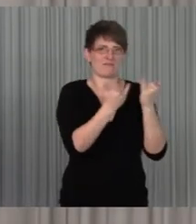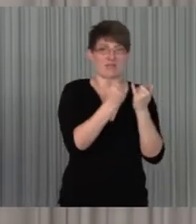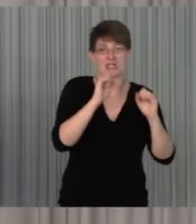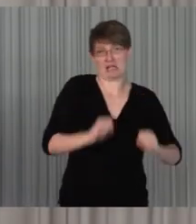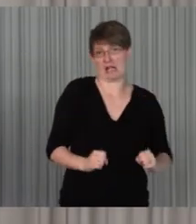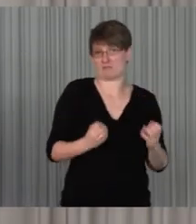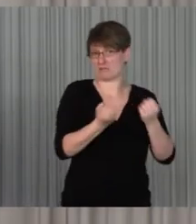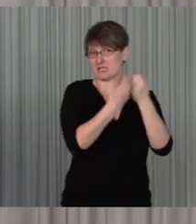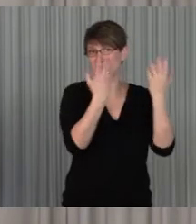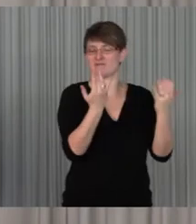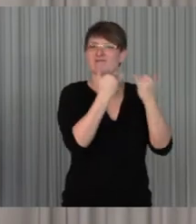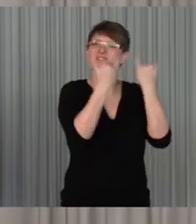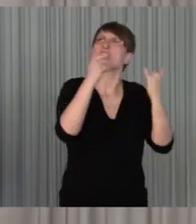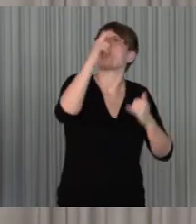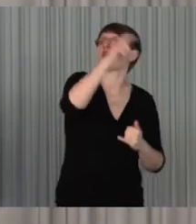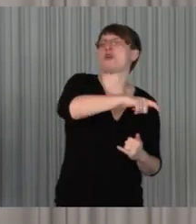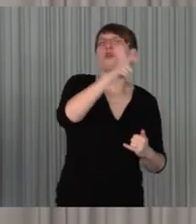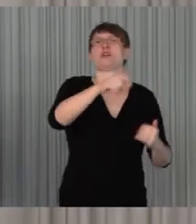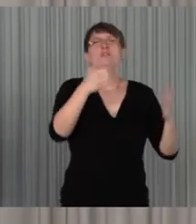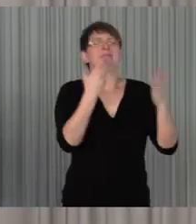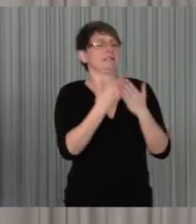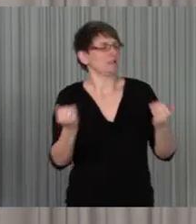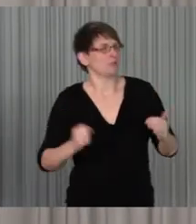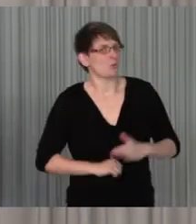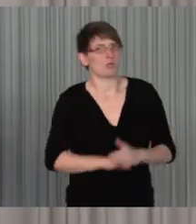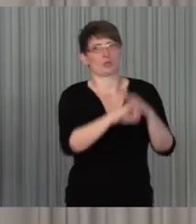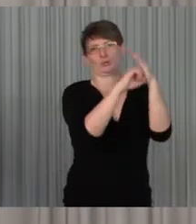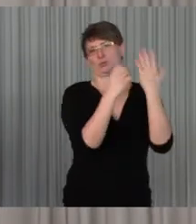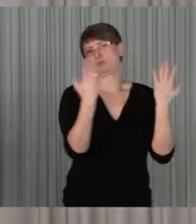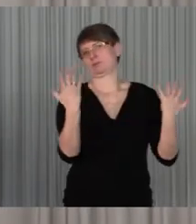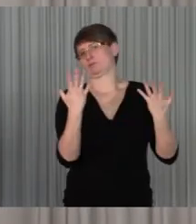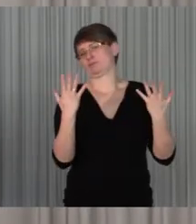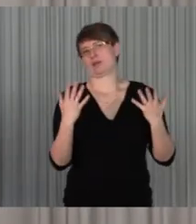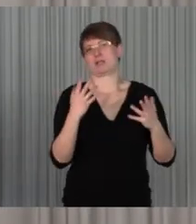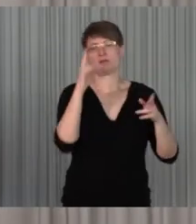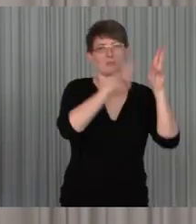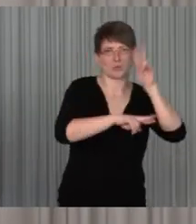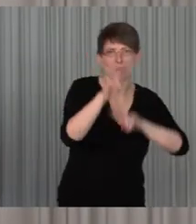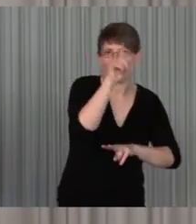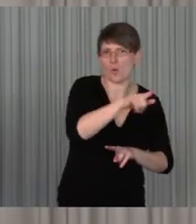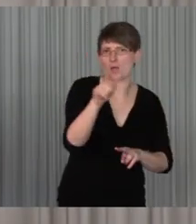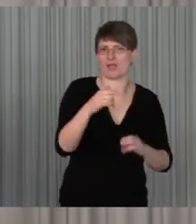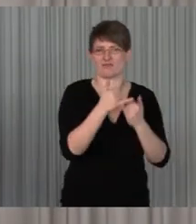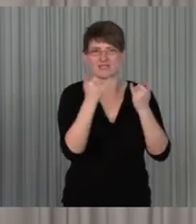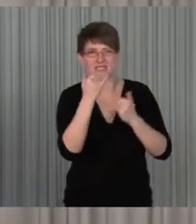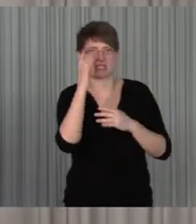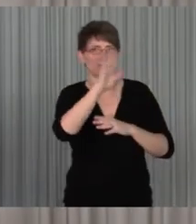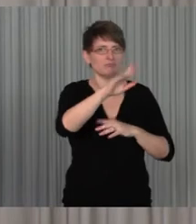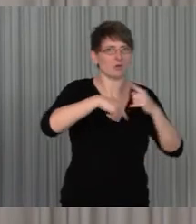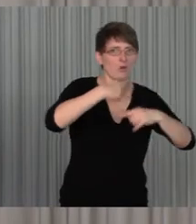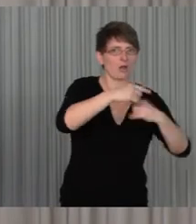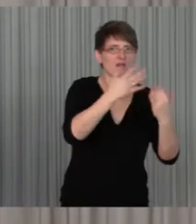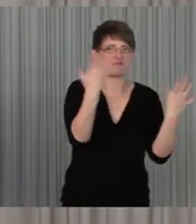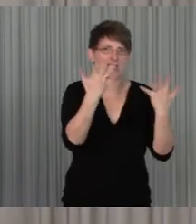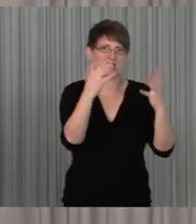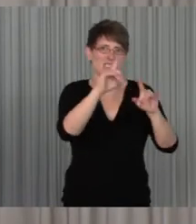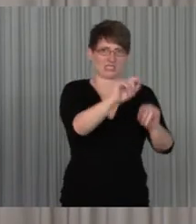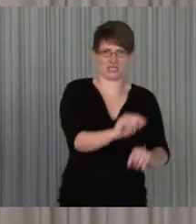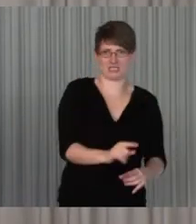auftreten kommen, wie man Leute unterstützen kann, was die Rolle von den Treuern angeht und Ähnlichem. Also sowas kann